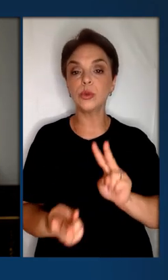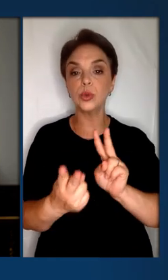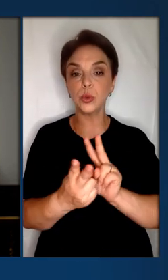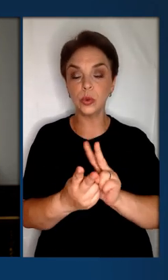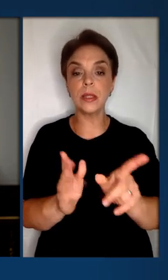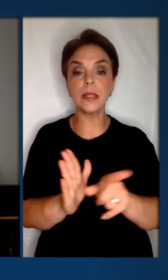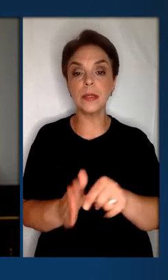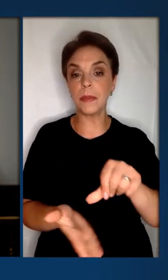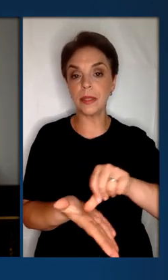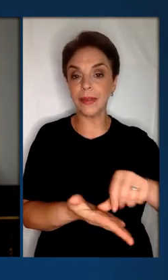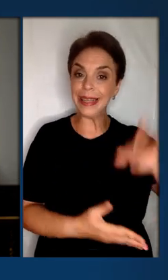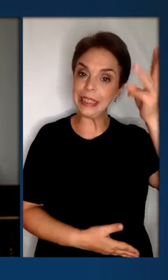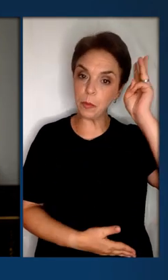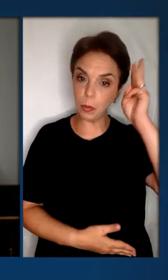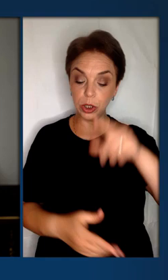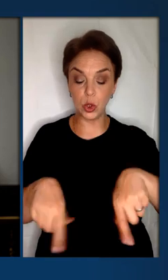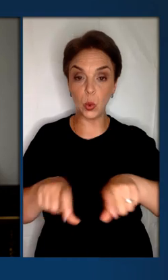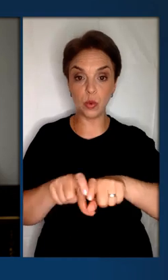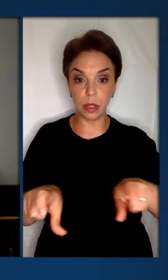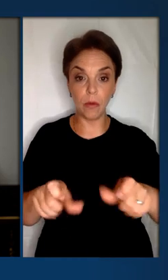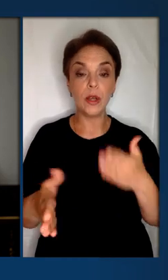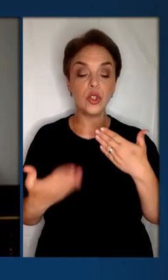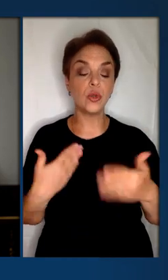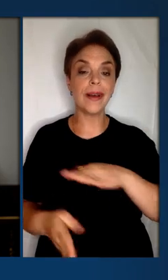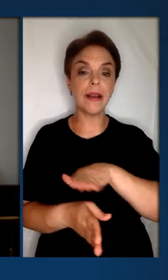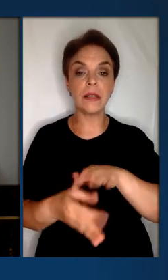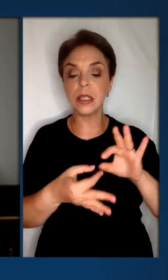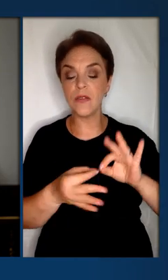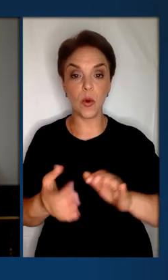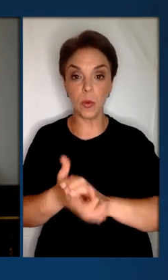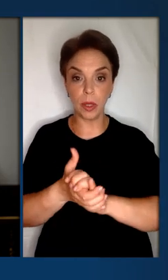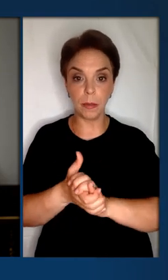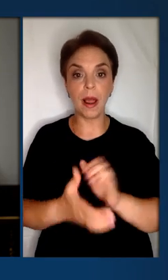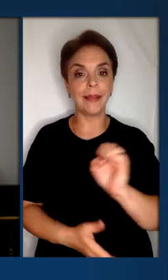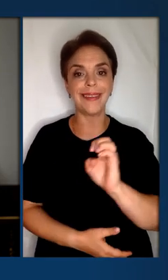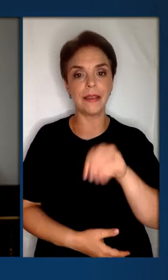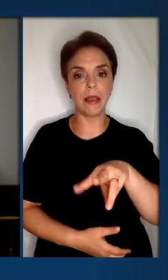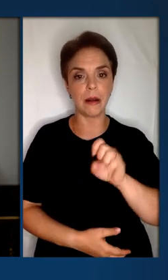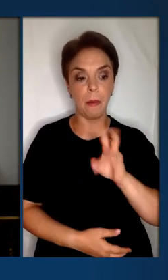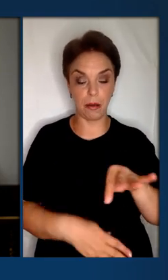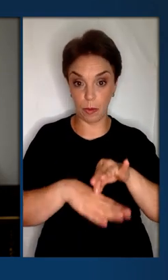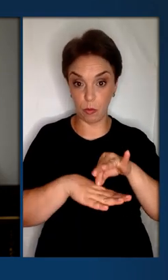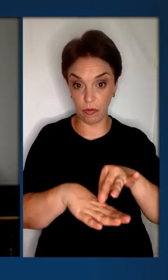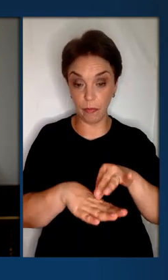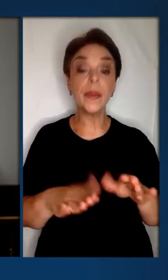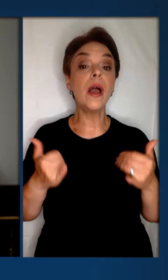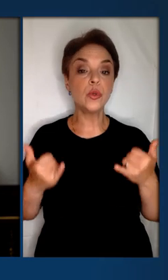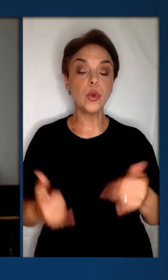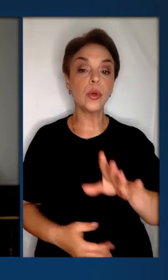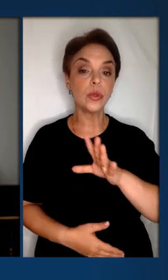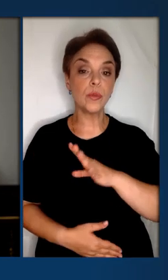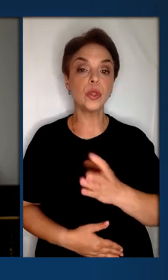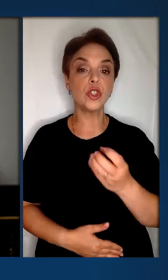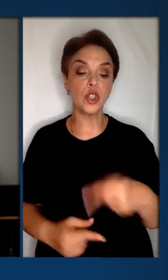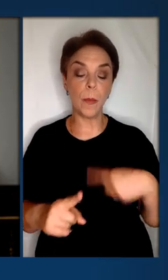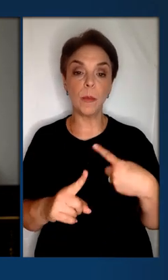нова зустріч із представниками дипломатичних установ щодо реалізації формулу миру. Андрій Єрмак її провів. І